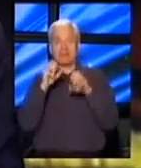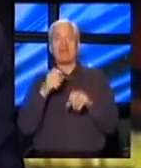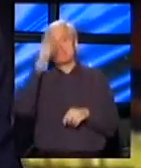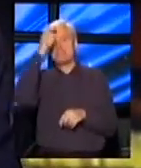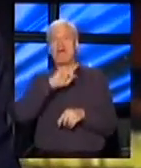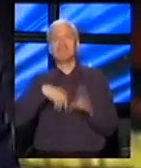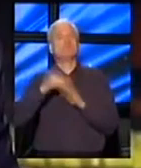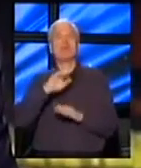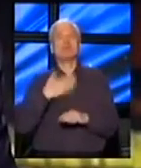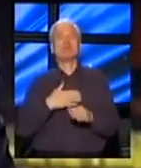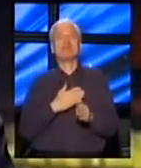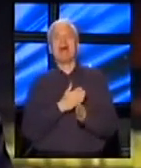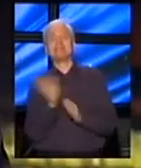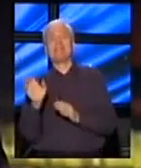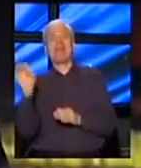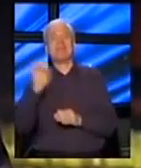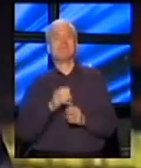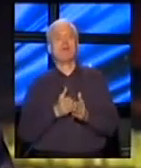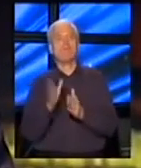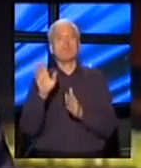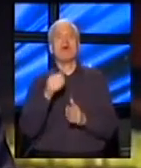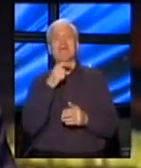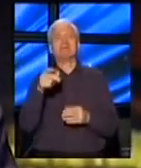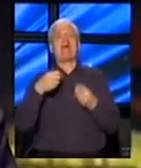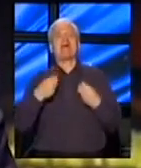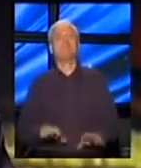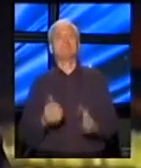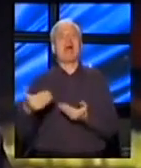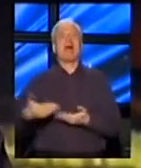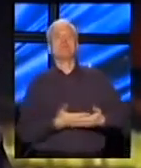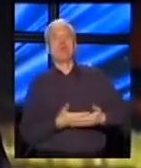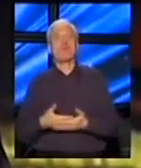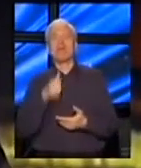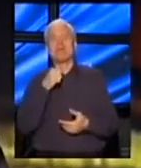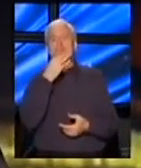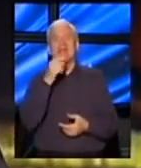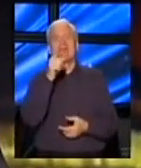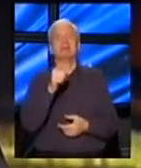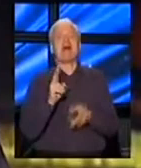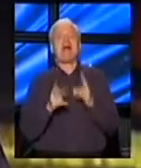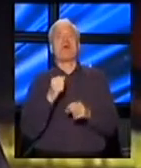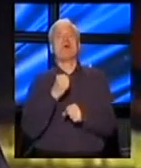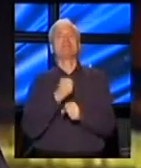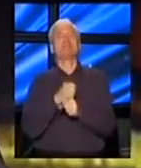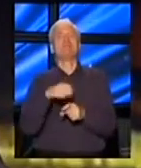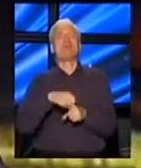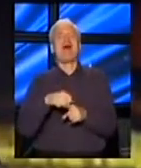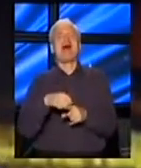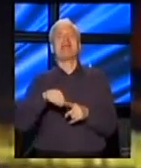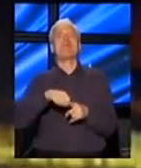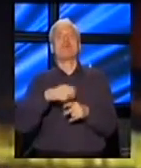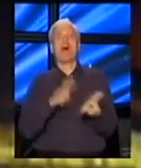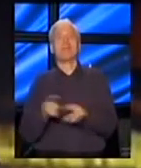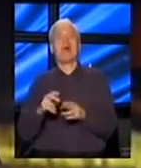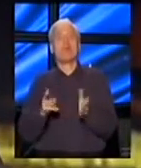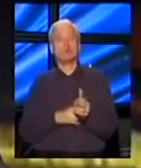da skrene sa Evropskog puta i ispustila vas iz kolevke u kojoj vas je ljuljala, pa vas je pitala kako je izvršena reforma pravoslodja, pa